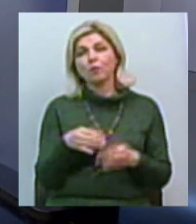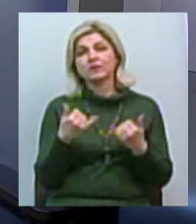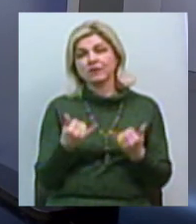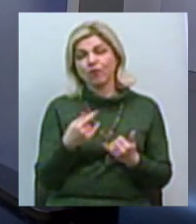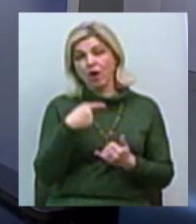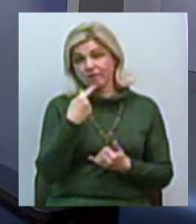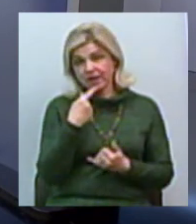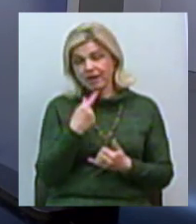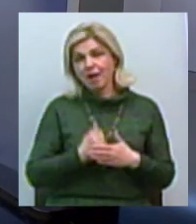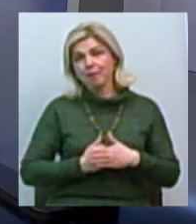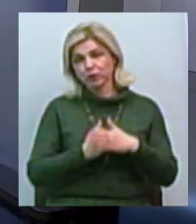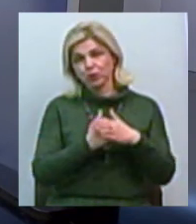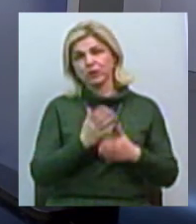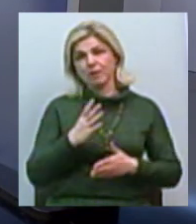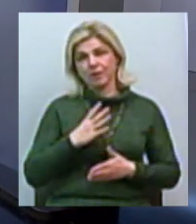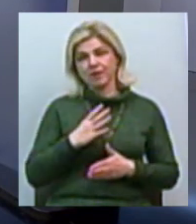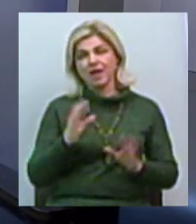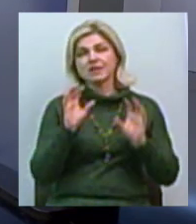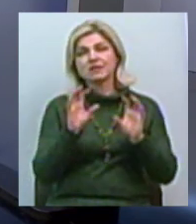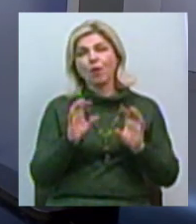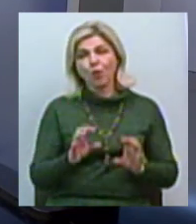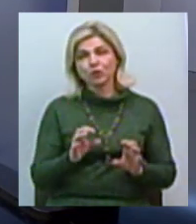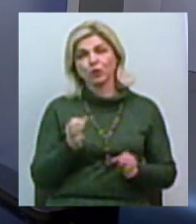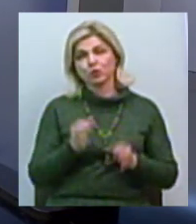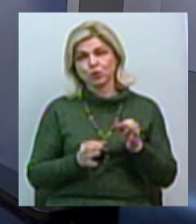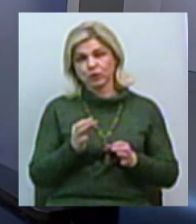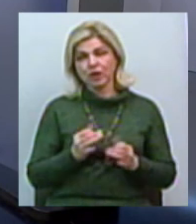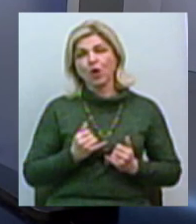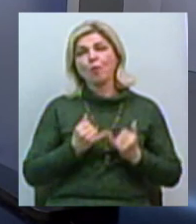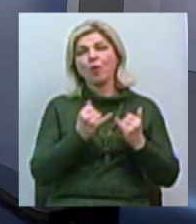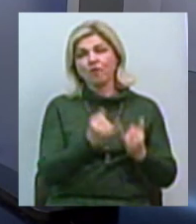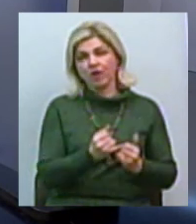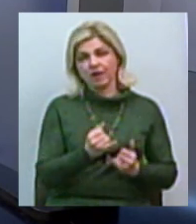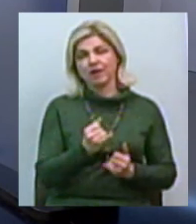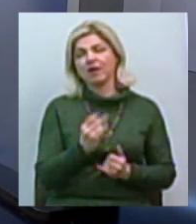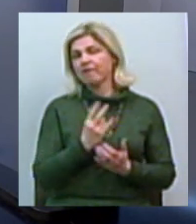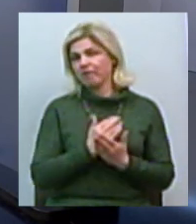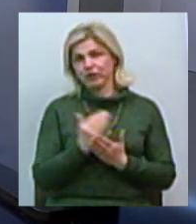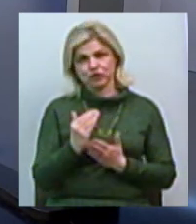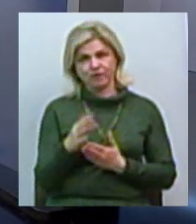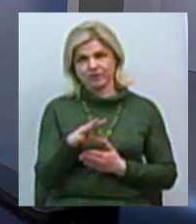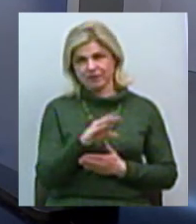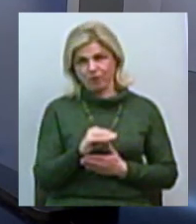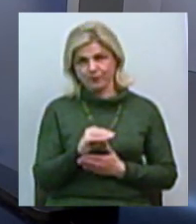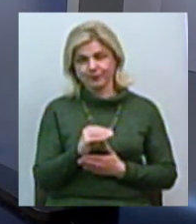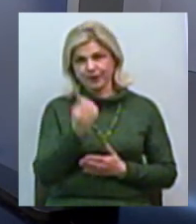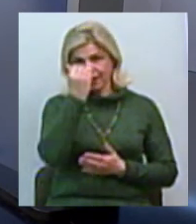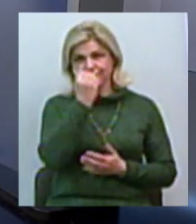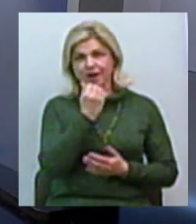було законність, суди і повага до власності. превыше всього, це да. Дякую.